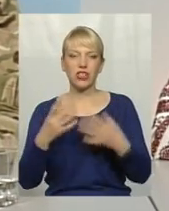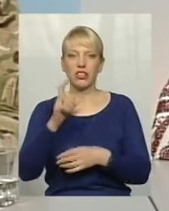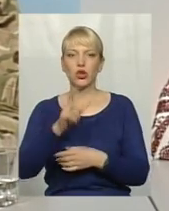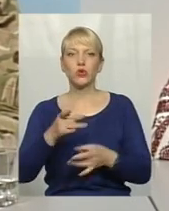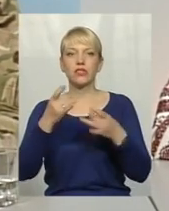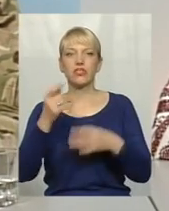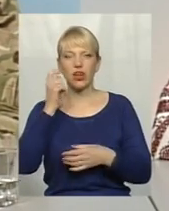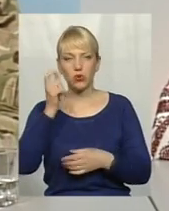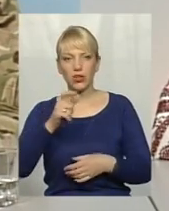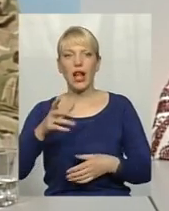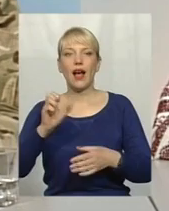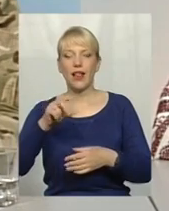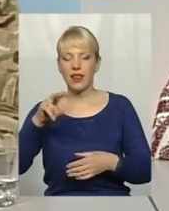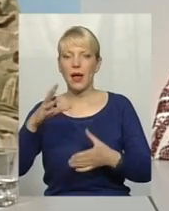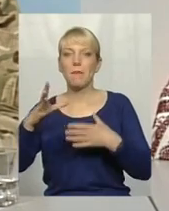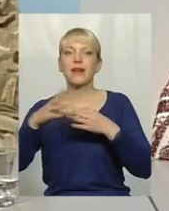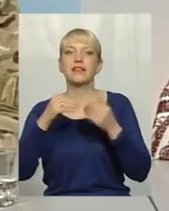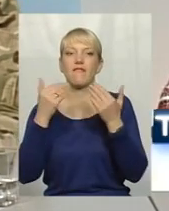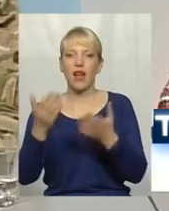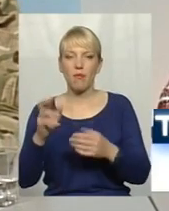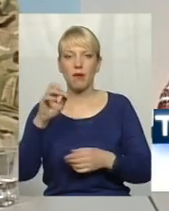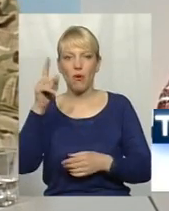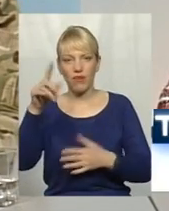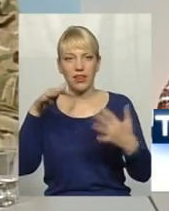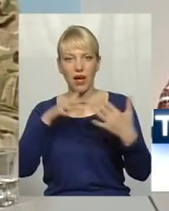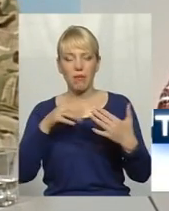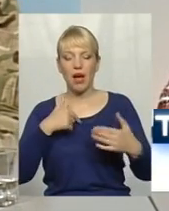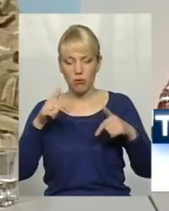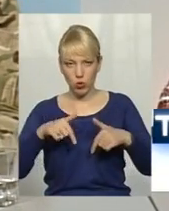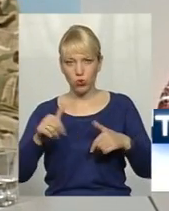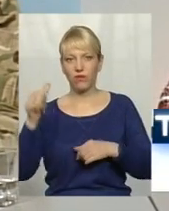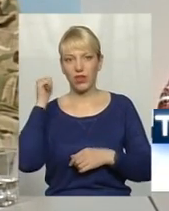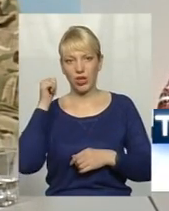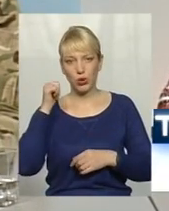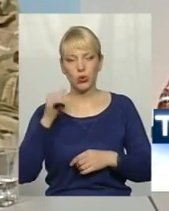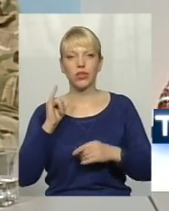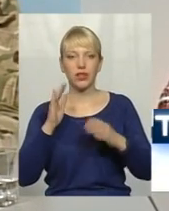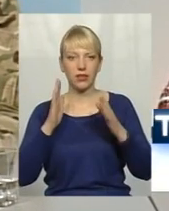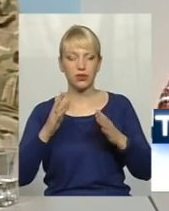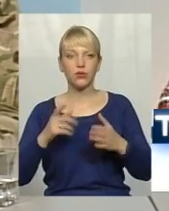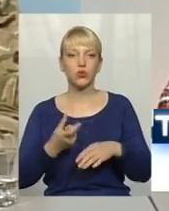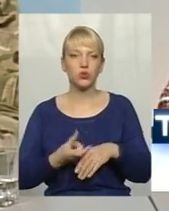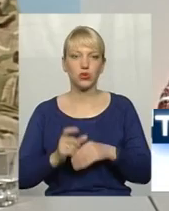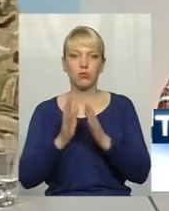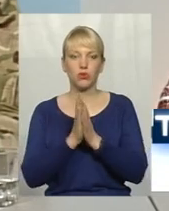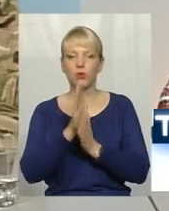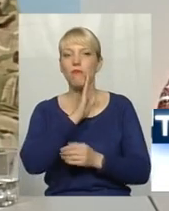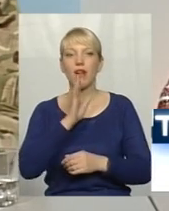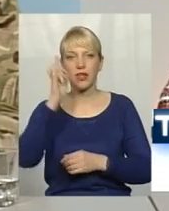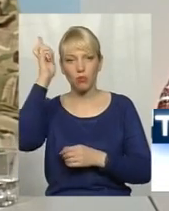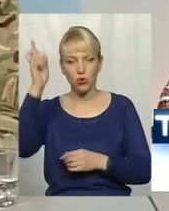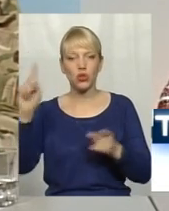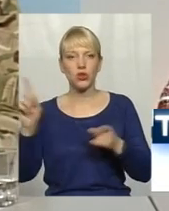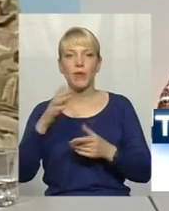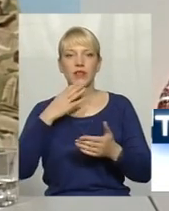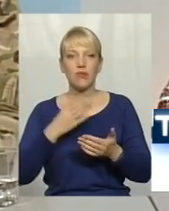українці, але ми з вами, бо ви на передовій, а ми тут з вами будемо в тилу. І дуже прошу, матінку Божу, щоб вона